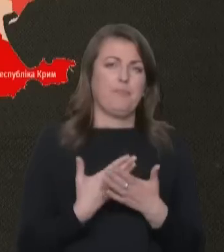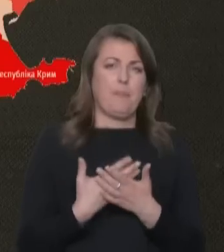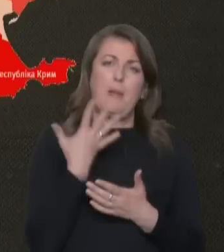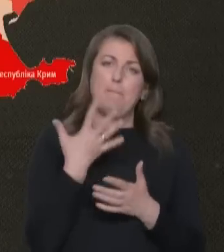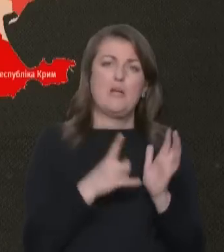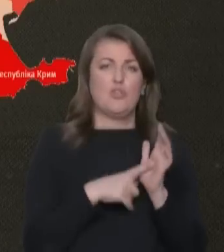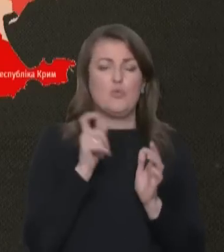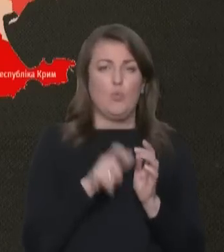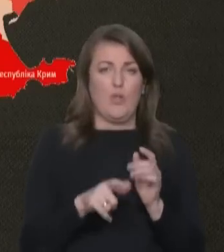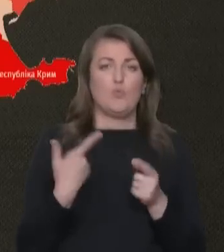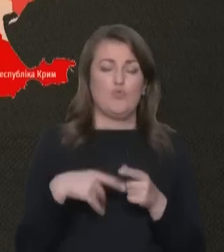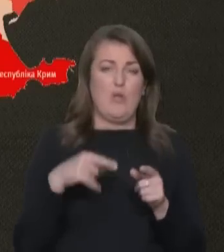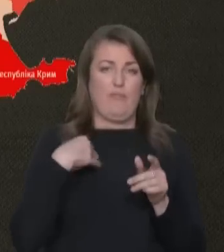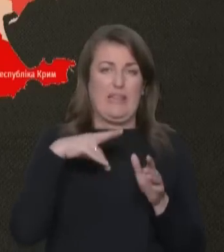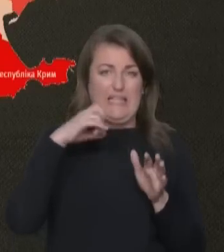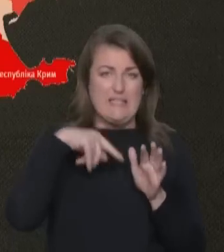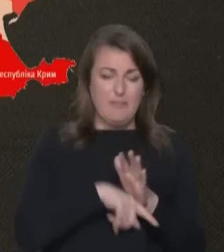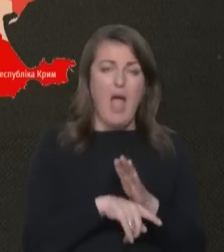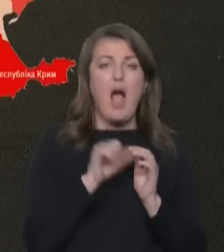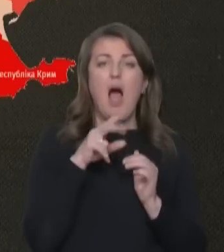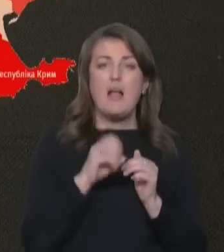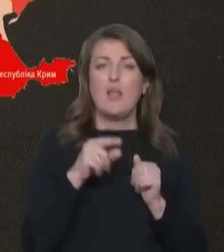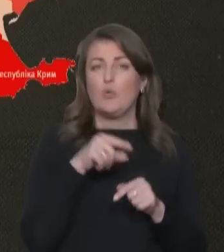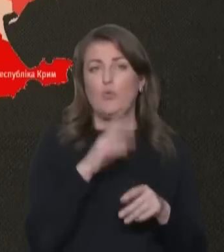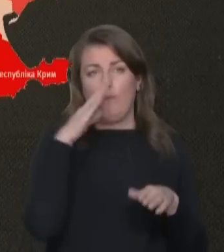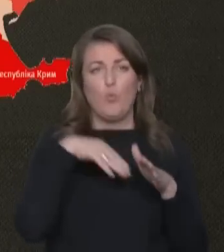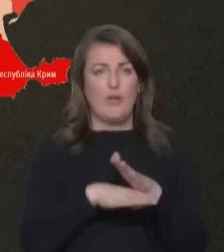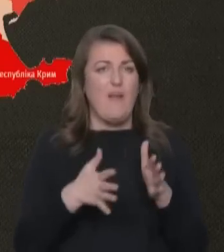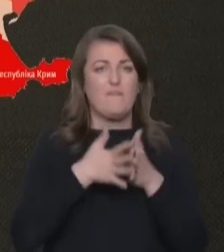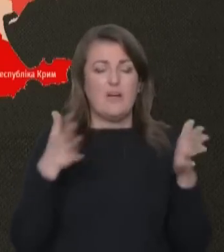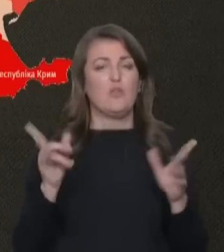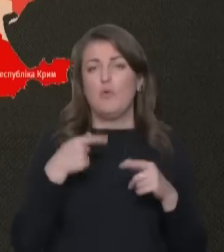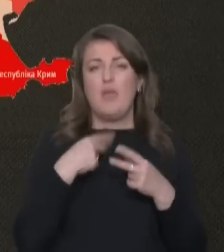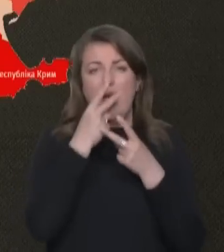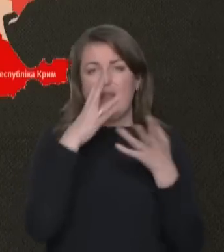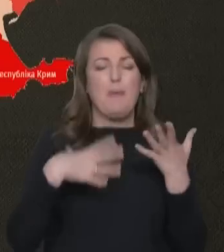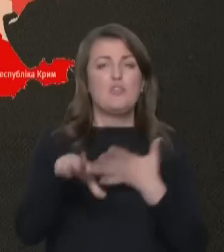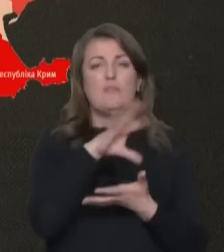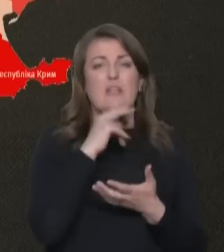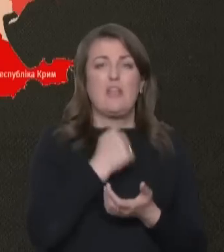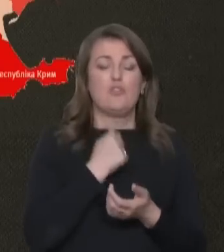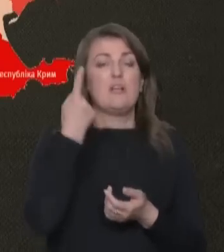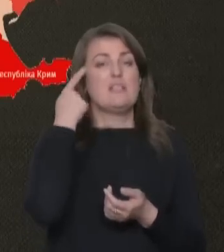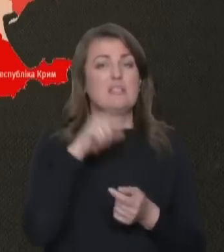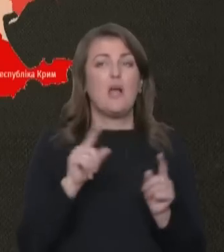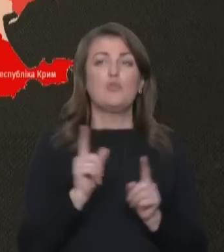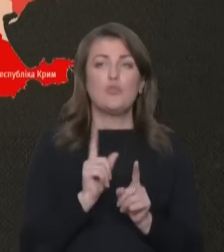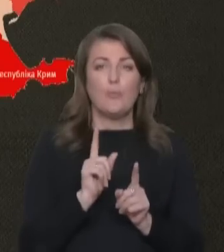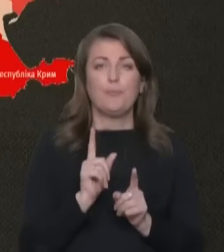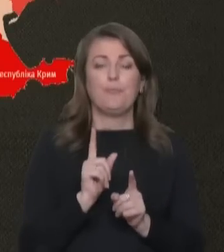людей 5-6 людей спустили в нас. Але тут окриття велике, тому я не бачила всіх, на жаль. Знаю, що